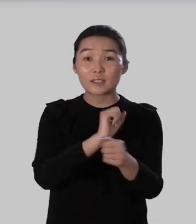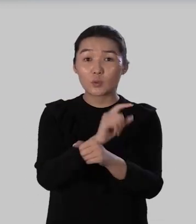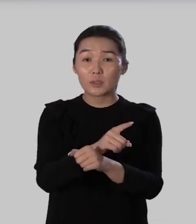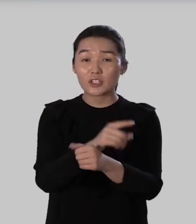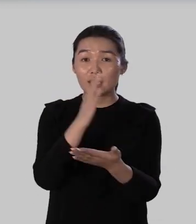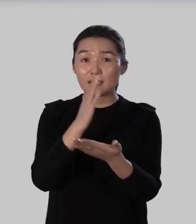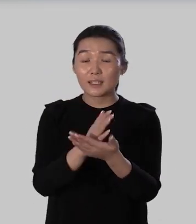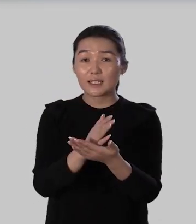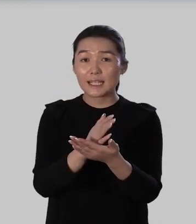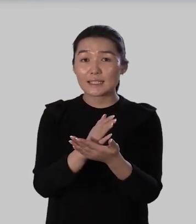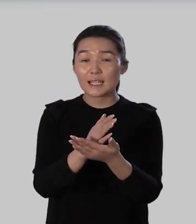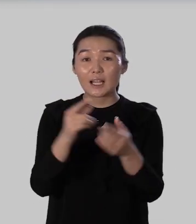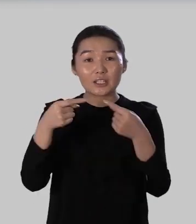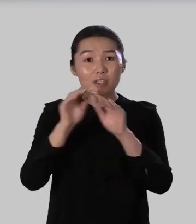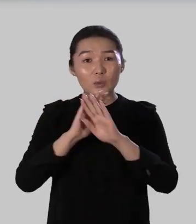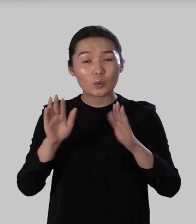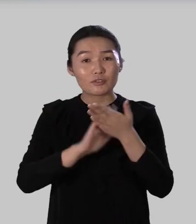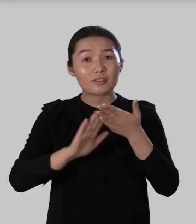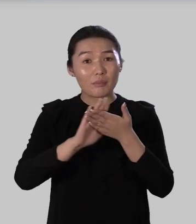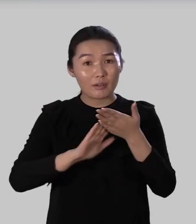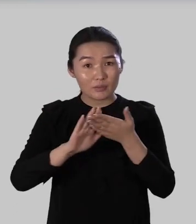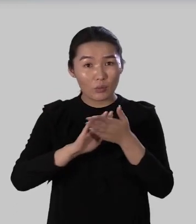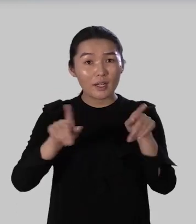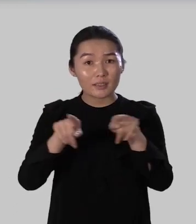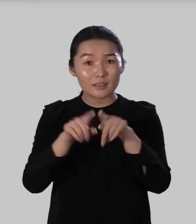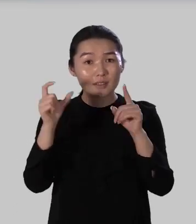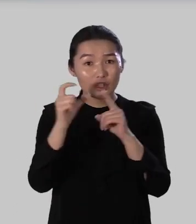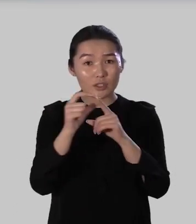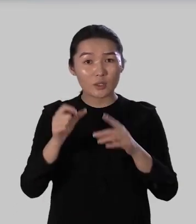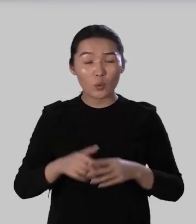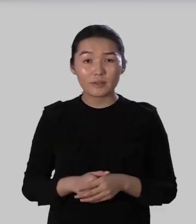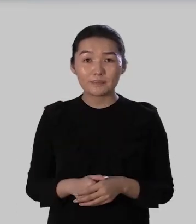упражнения допущены неоправданные повторы одних и тех же слов